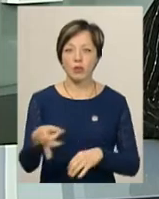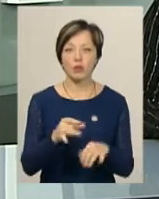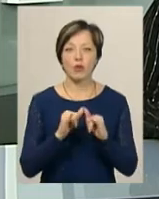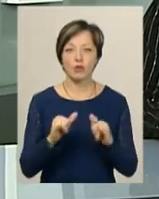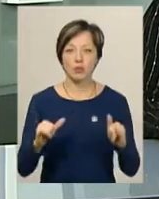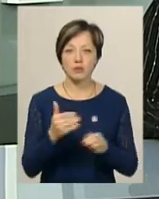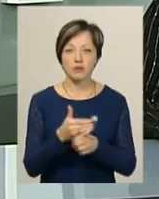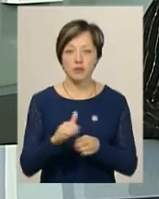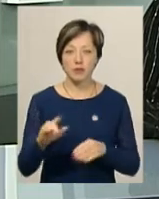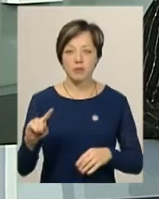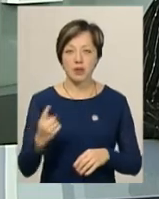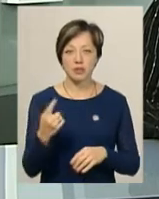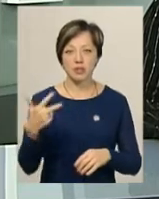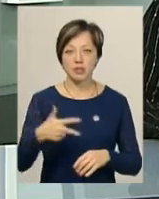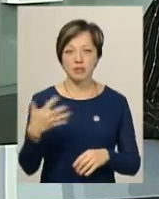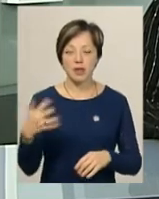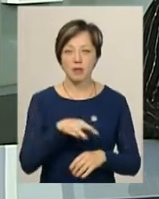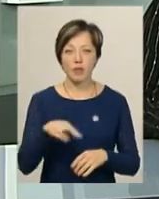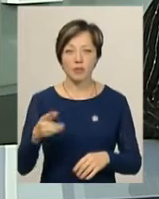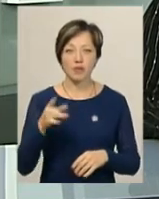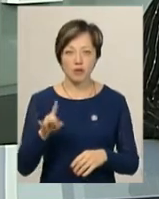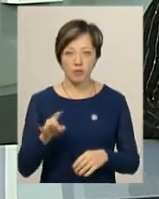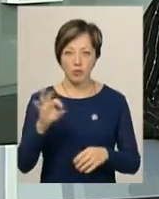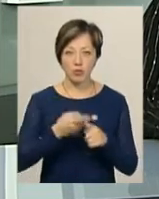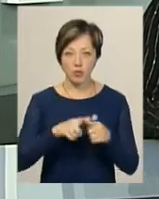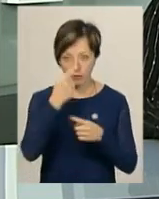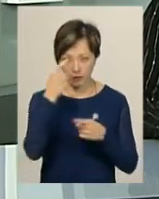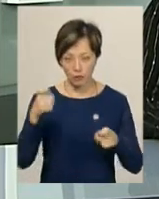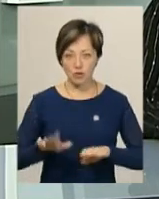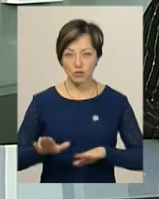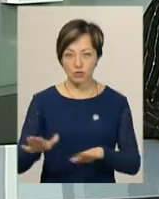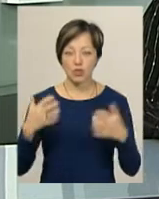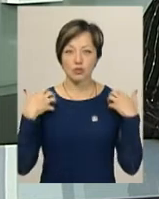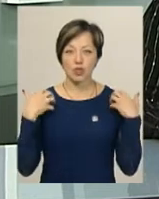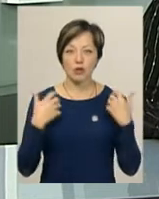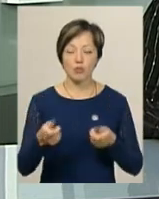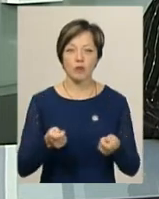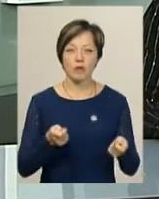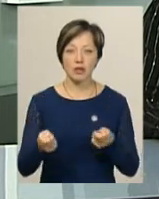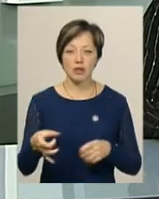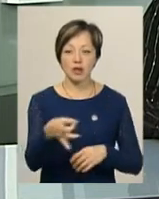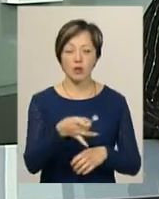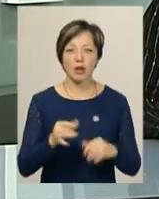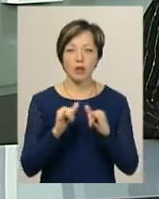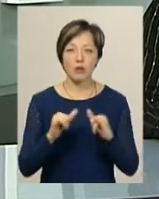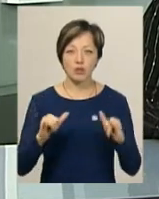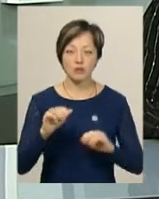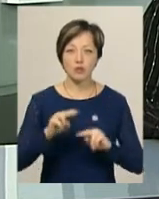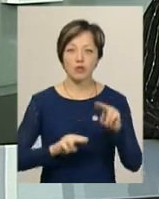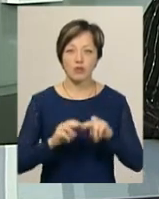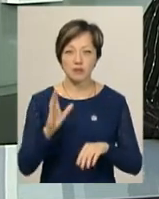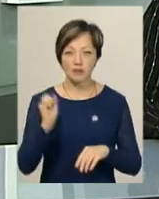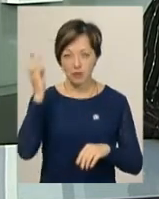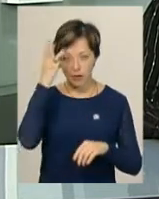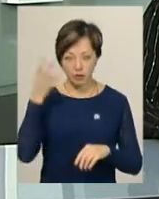розвитку виділено перші 35 мільйонів гривень. Про це повідомила заступниця начальника управління регіонального розвитку та будівництва